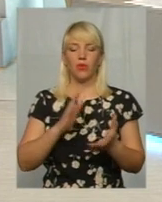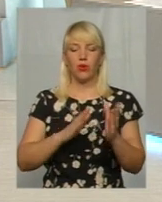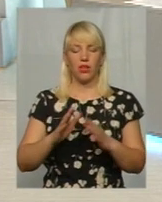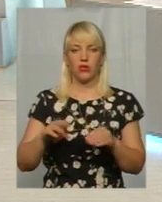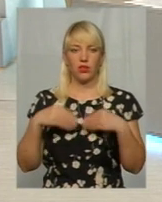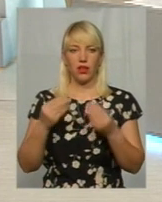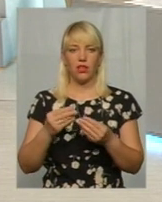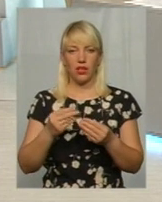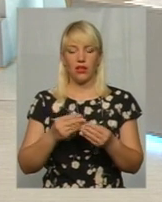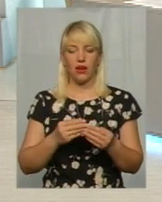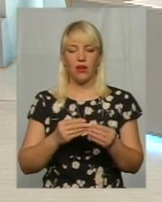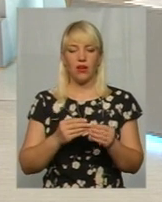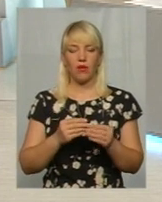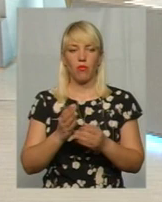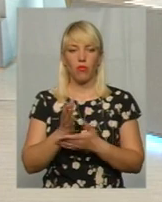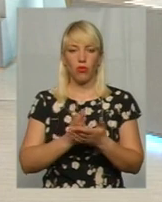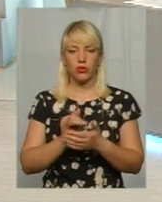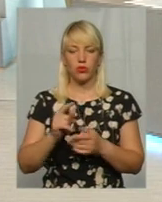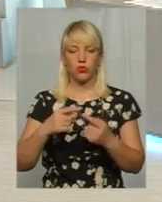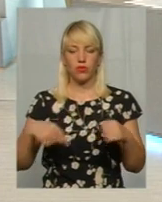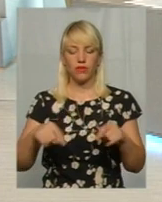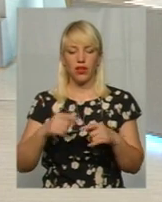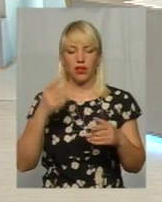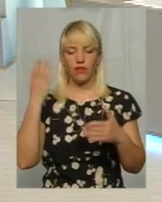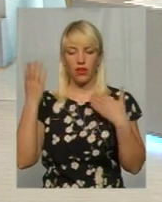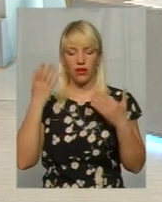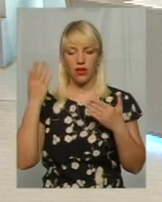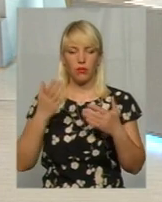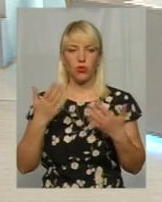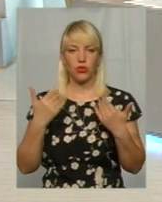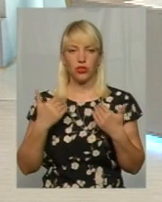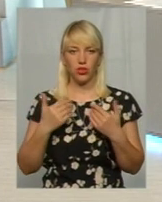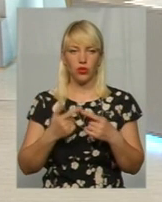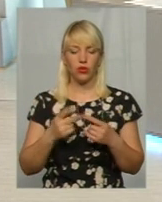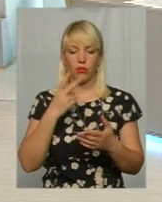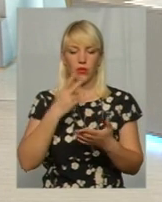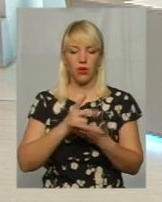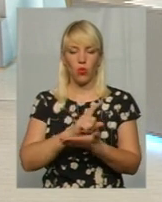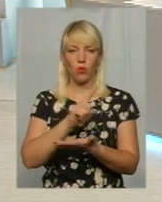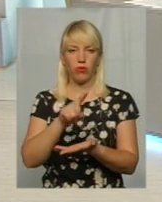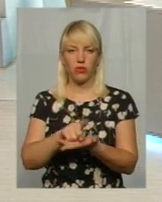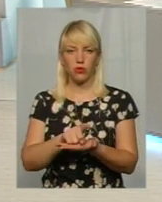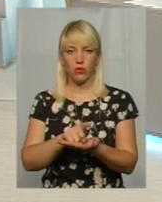надання послуг в сфері відпочинку і розваг на території міста Хмельницького передбачена обов'язковість